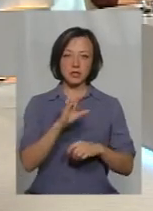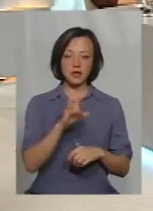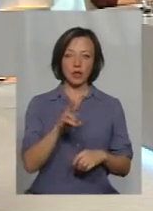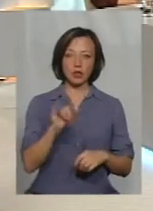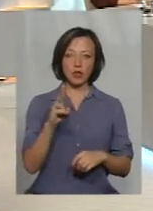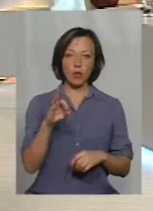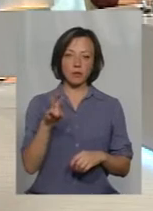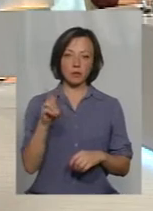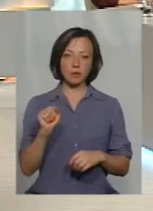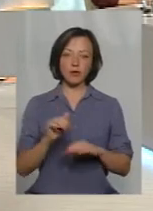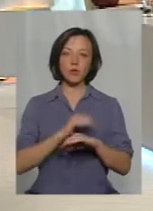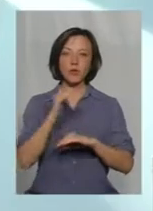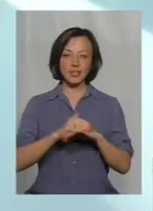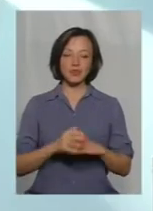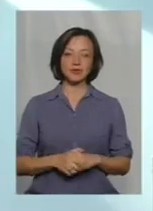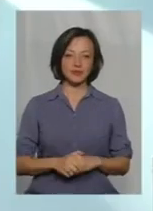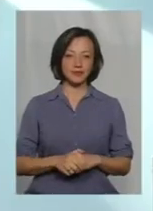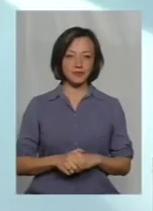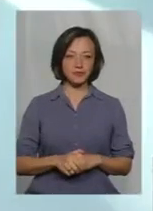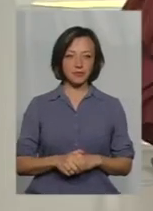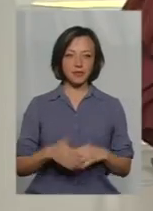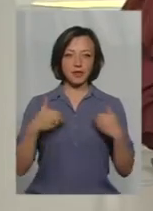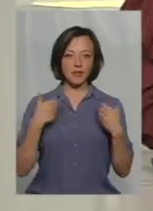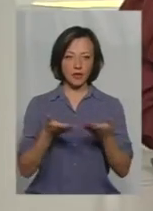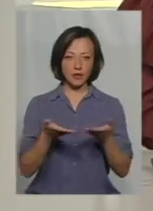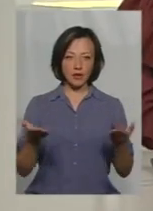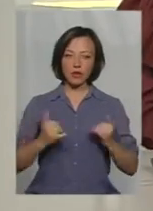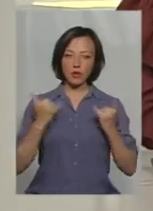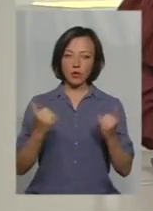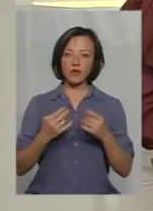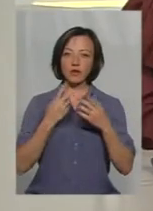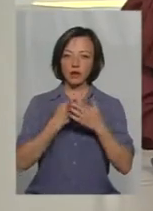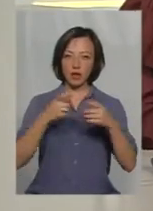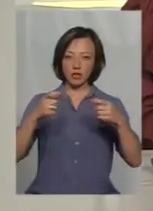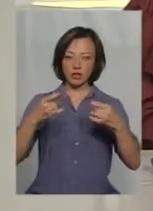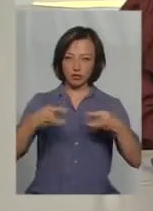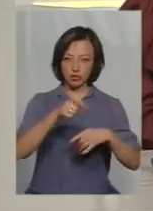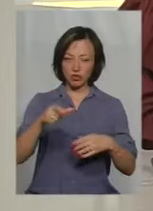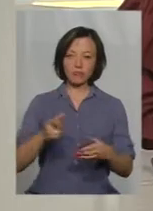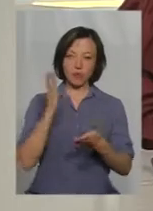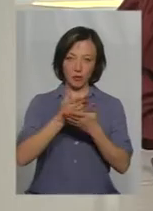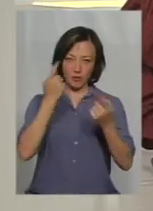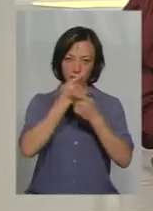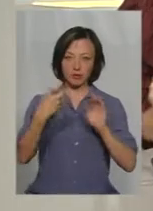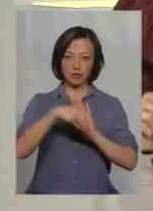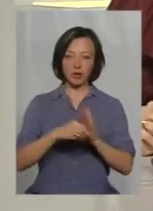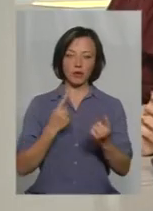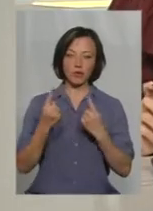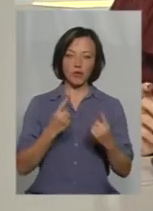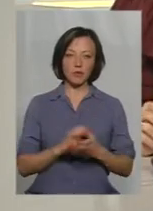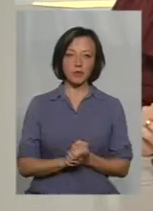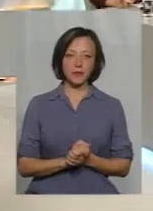Світланою Лукомською. Добрий вечір. Добрий вечір. Вітаю вас, шановні глядачі. Нагадую, ми працюємо наживо, тож долучайтеся до розмови.